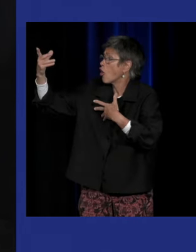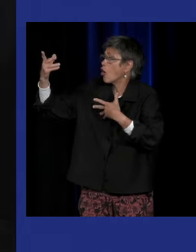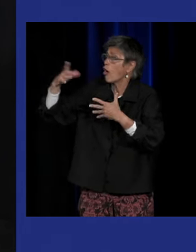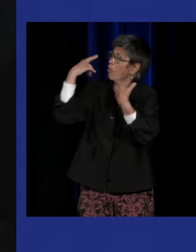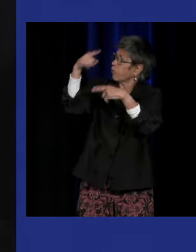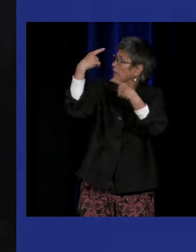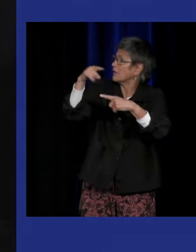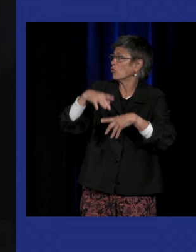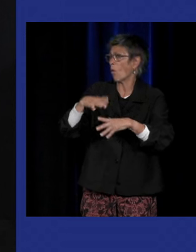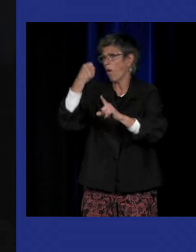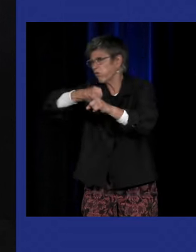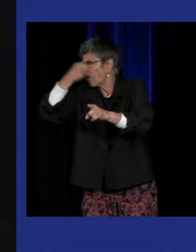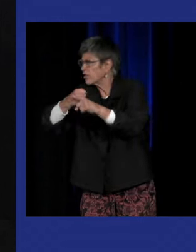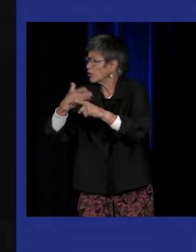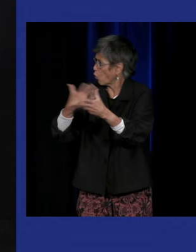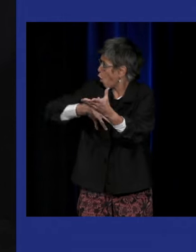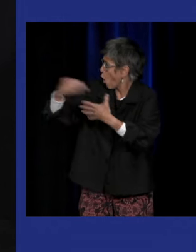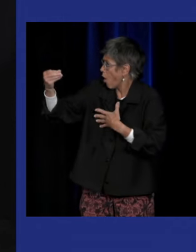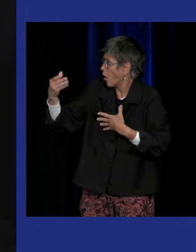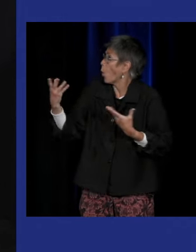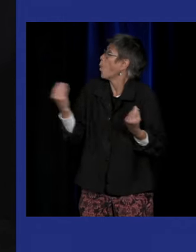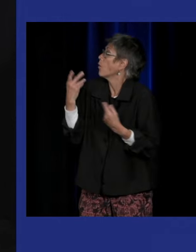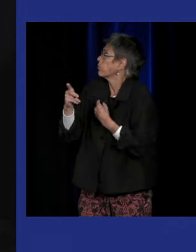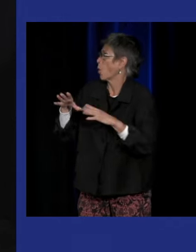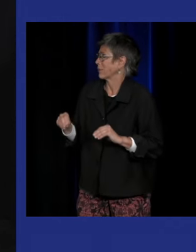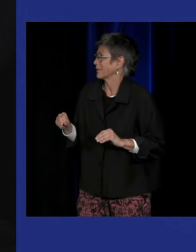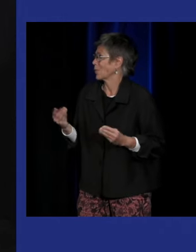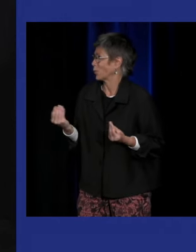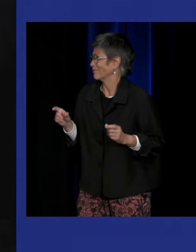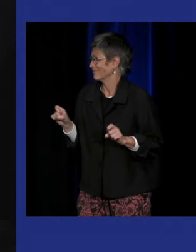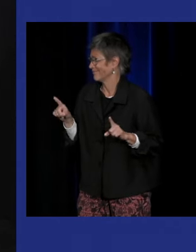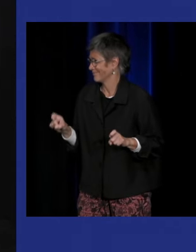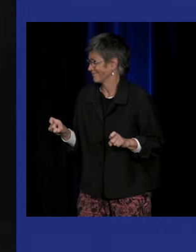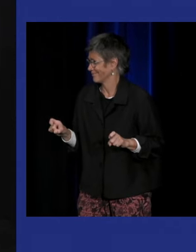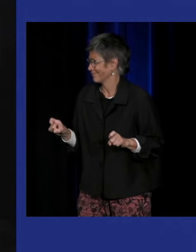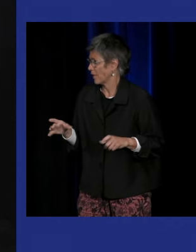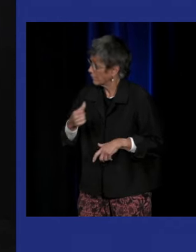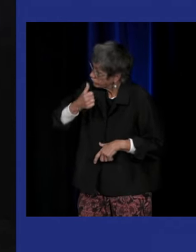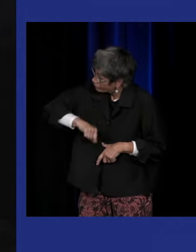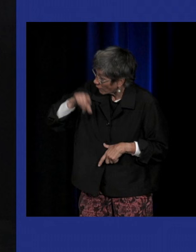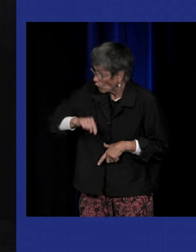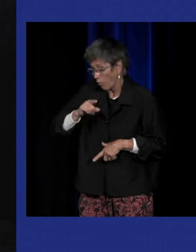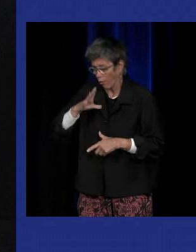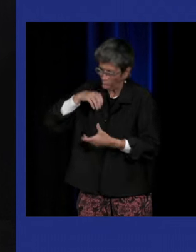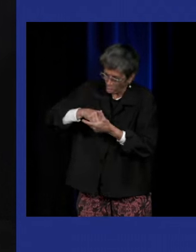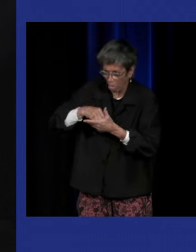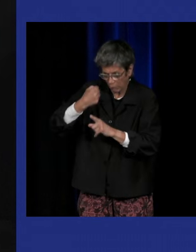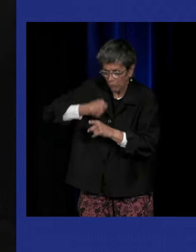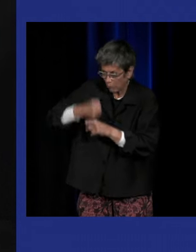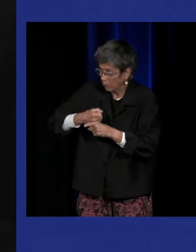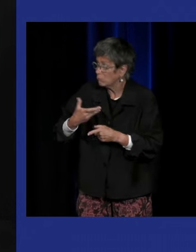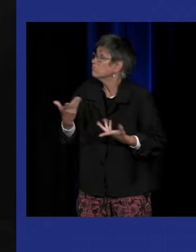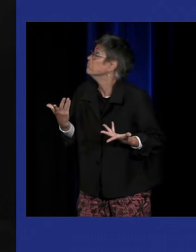protestation de la réindication de cet art militant de lequel